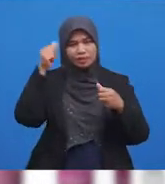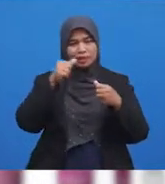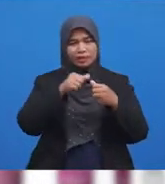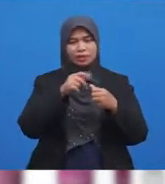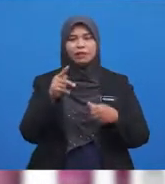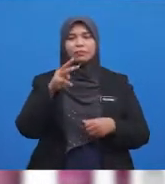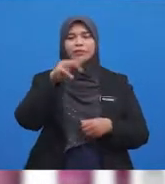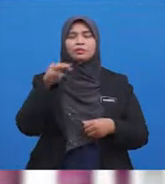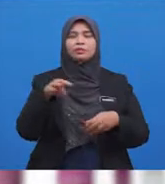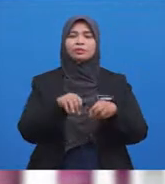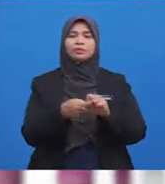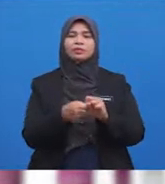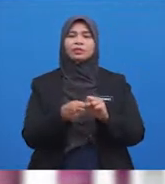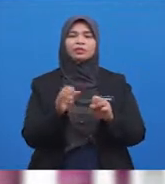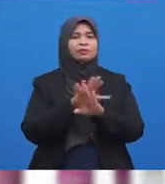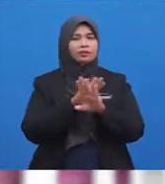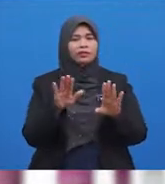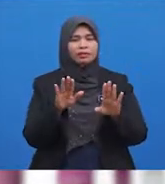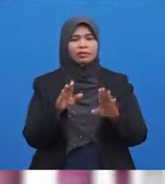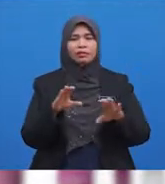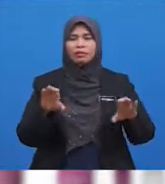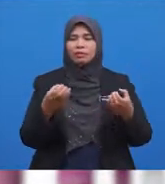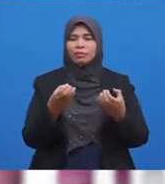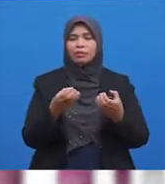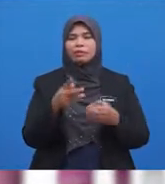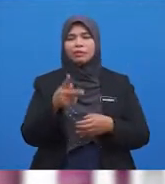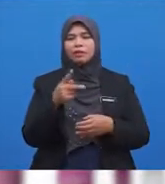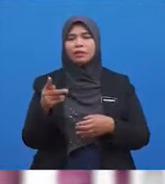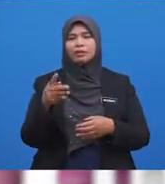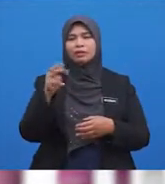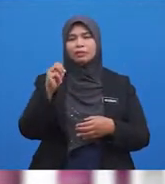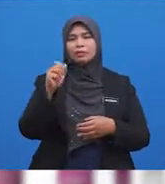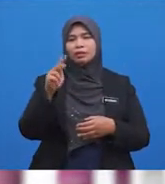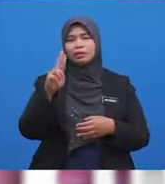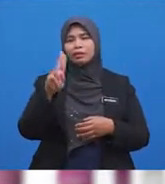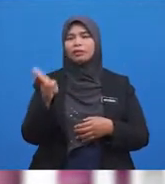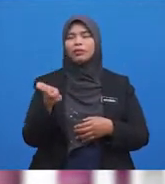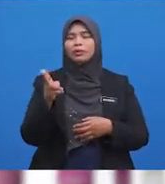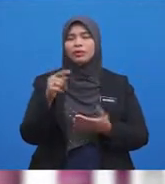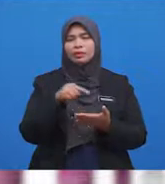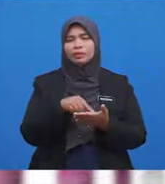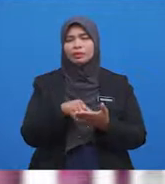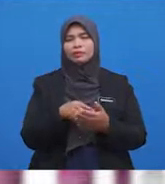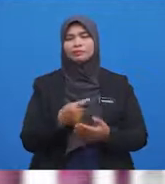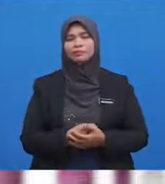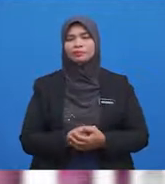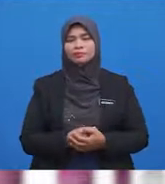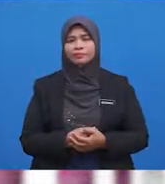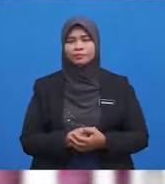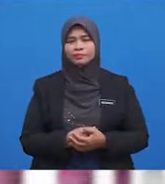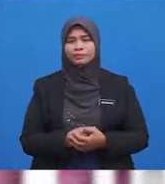Agar Tidak melakukan Perkara-perkara makroh Ketika beruduk